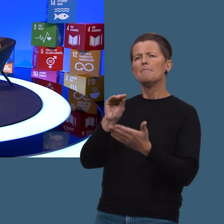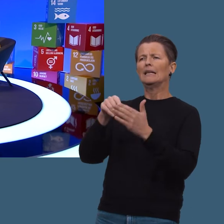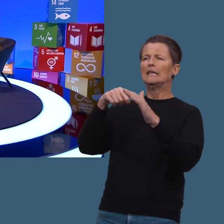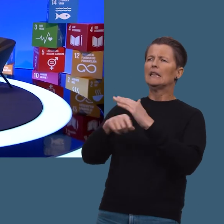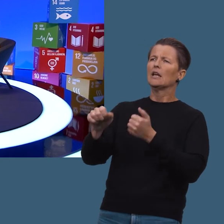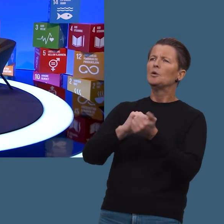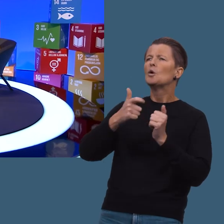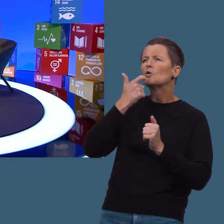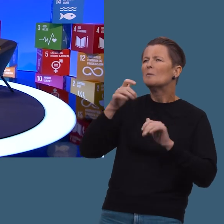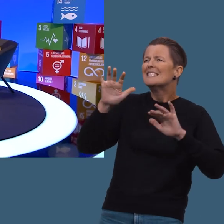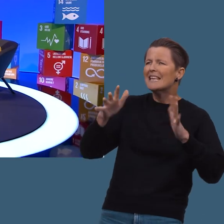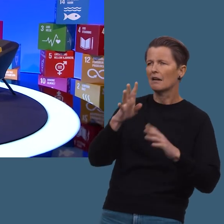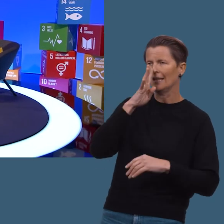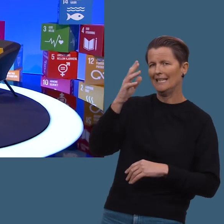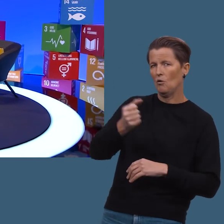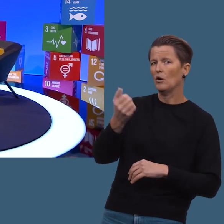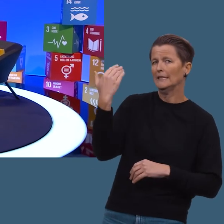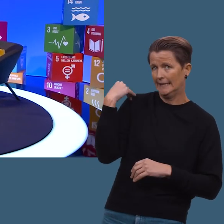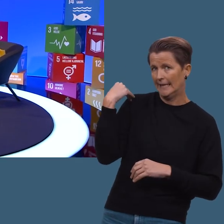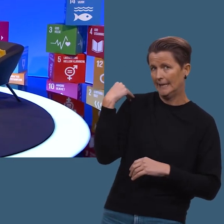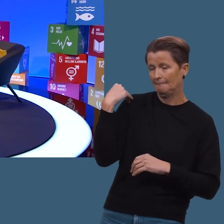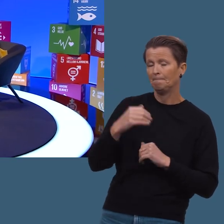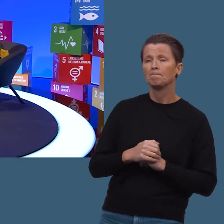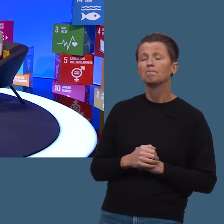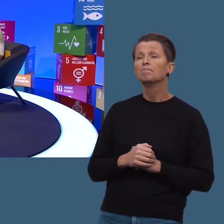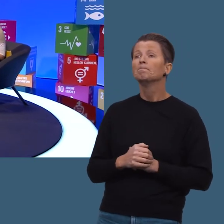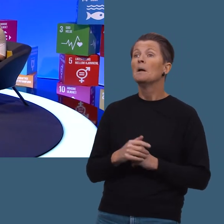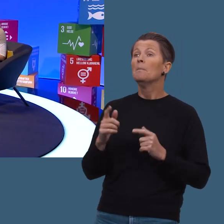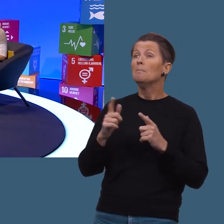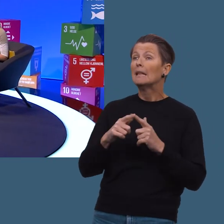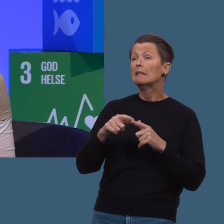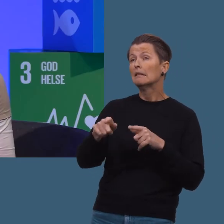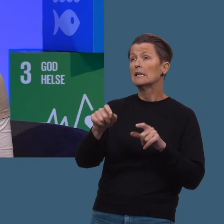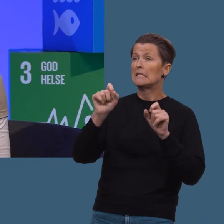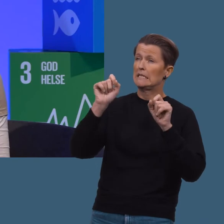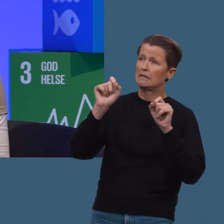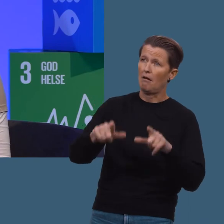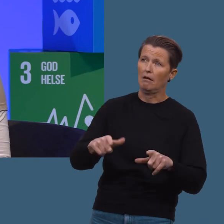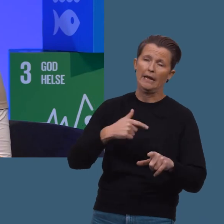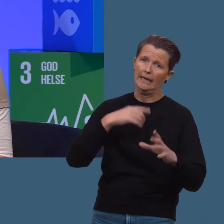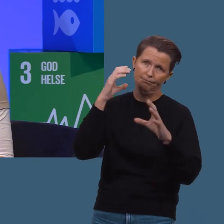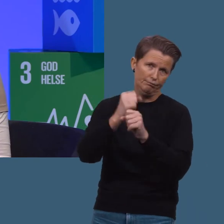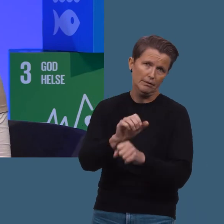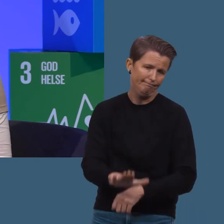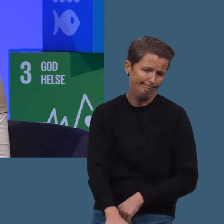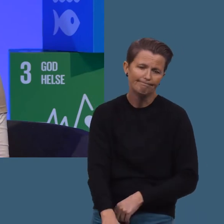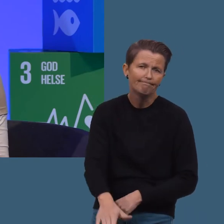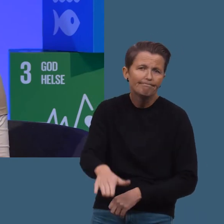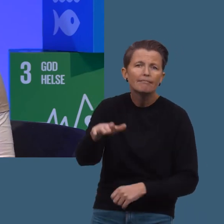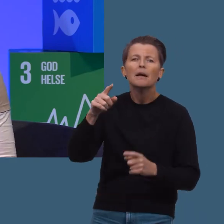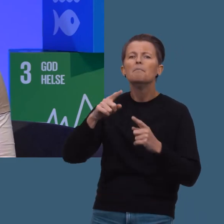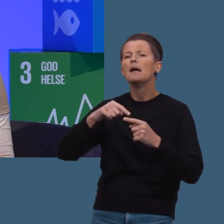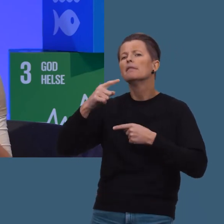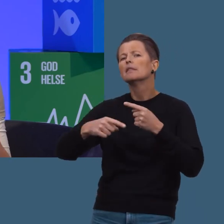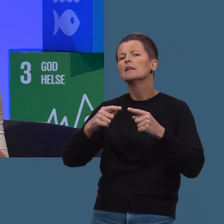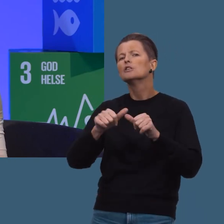jeg meldte meg inn i natur og ungdom for cirka ni år siden. Og for meg startet det, eller jeg var opptatt av det lenge i barndommen